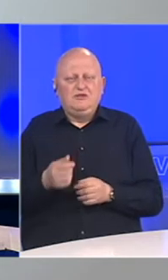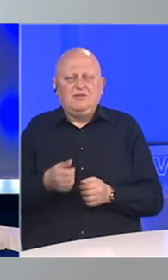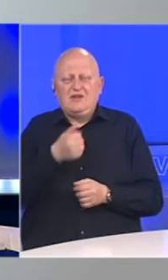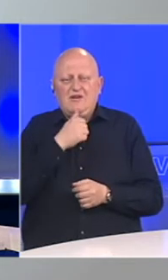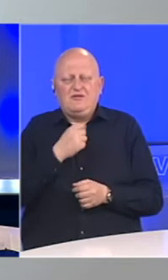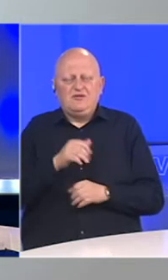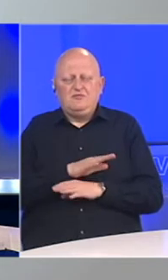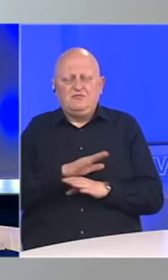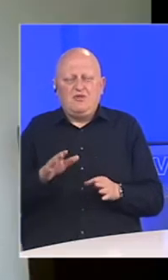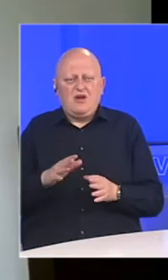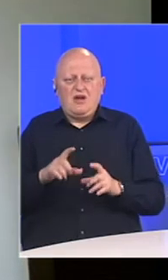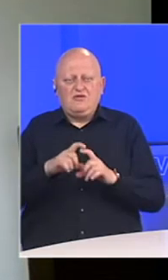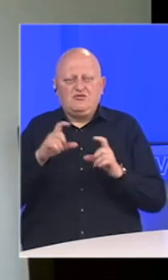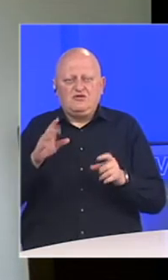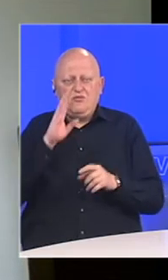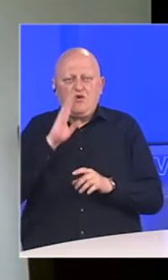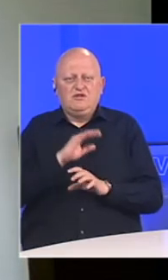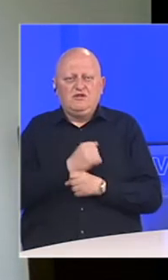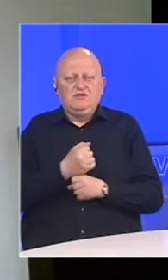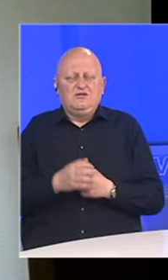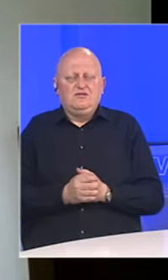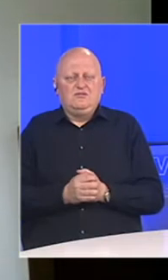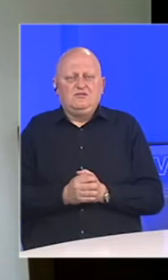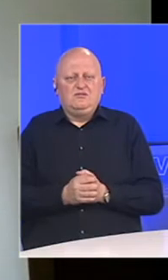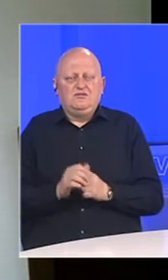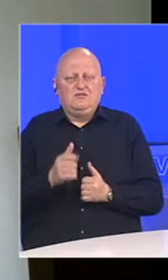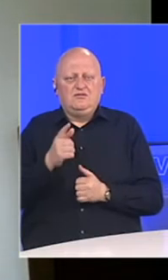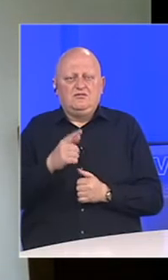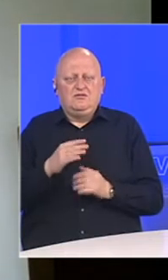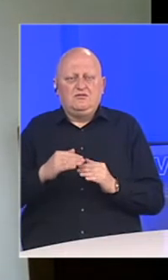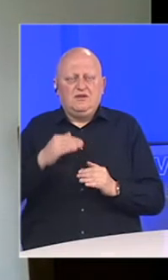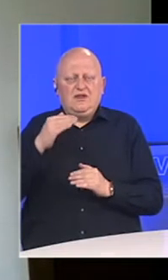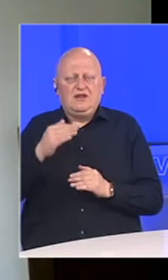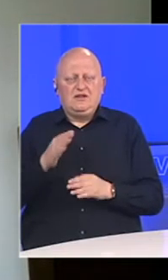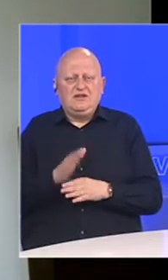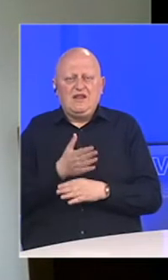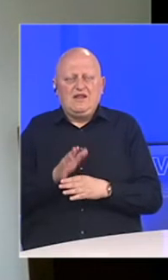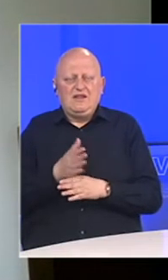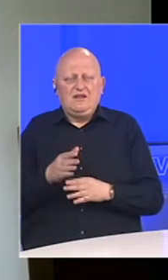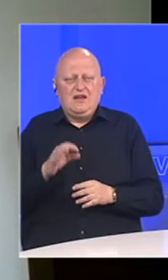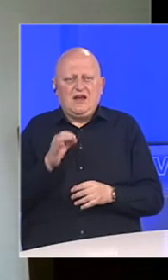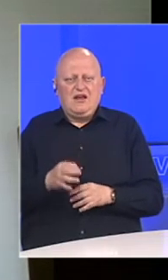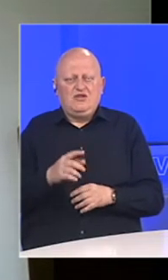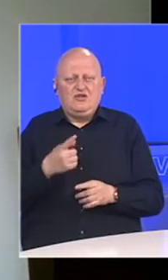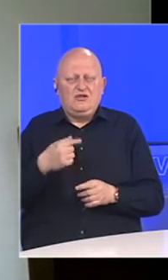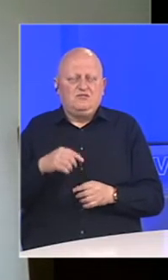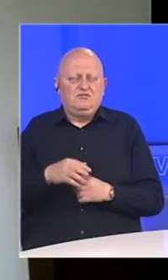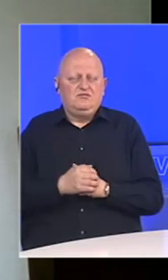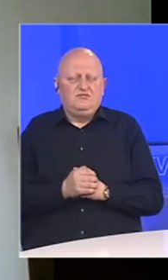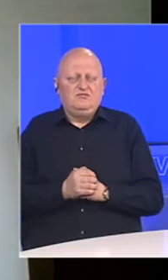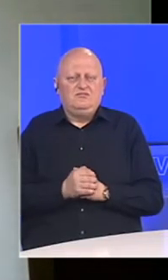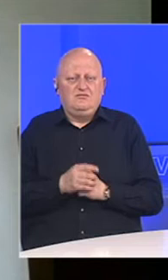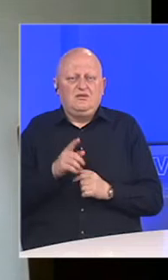financiranje bilo kojih ustanova u BiH jer je to u nadležnostima entiteta kantona odnosno Županija,